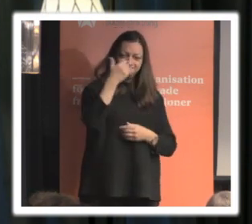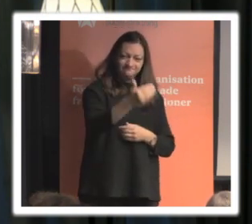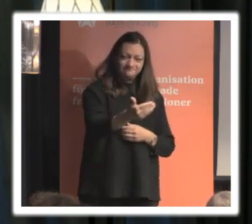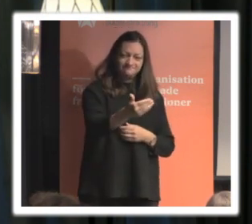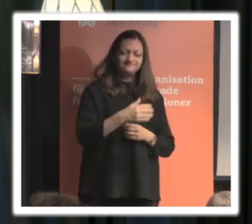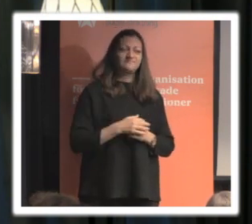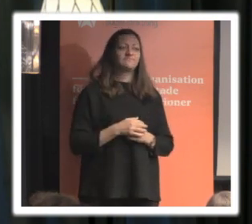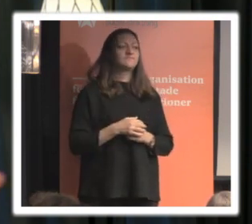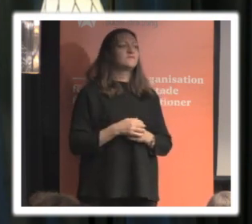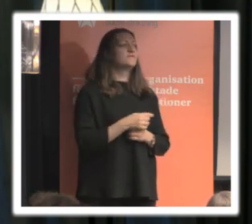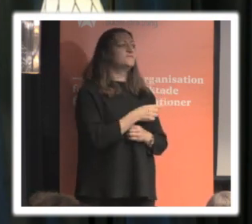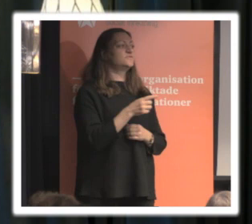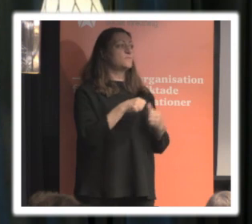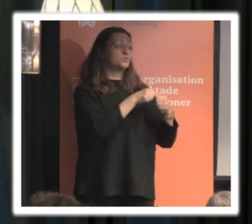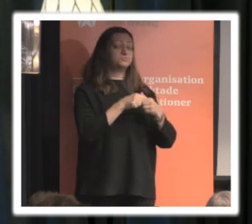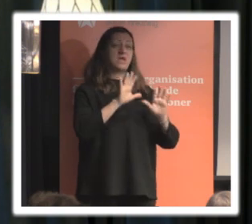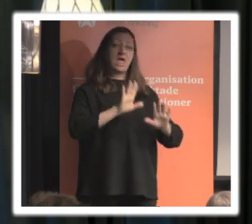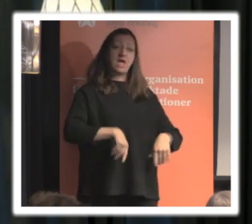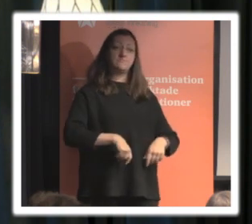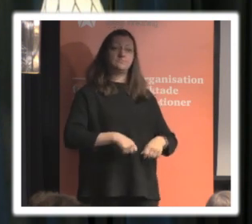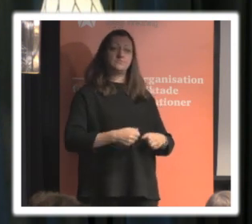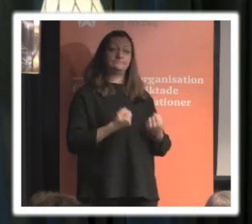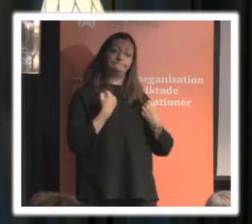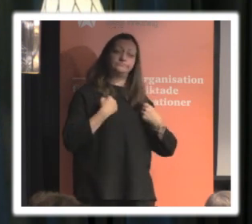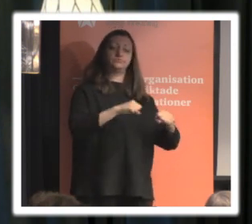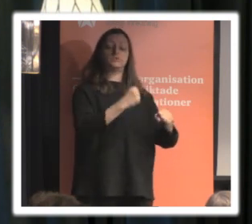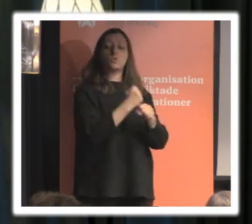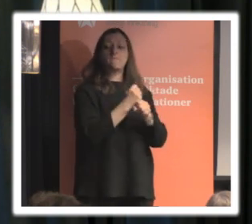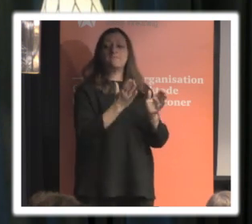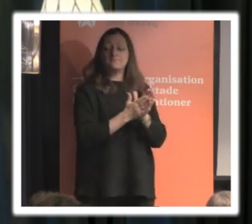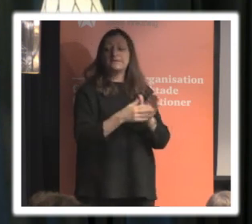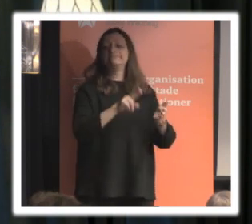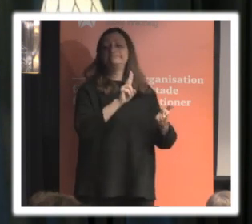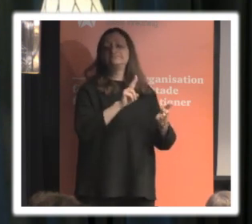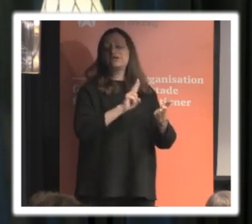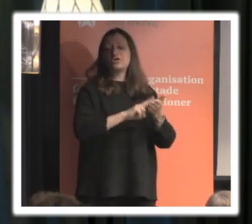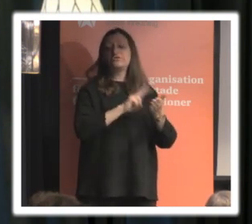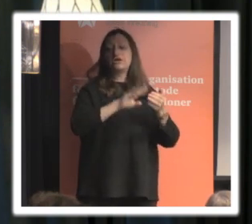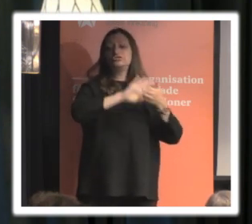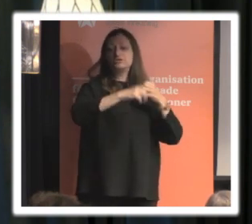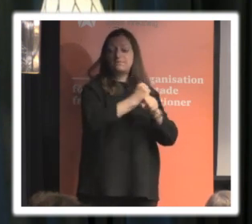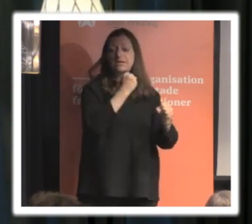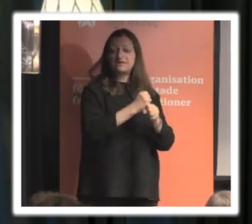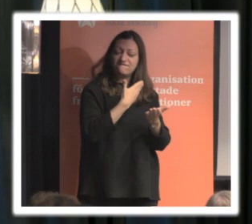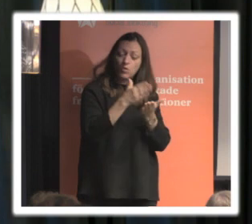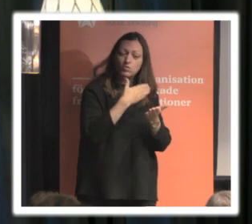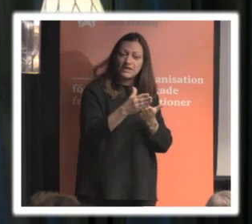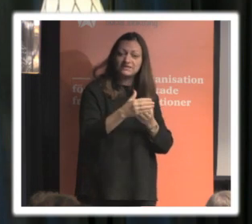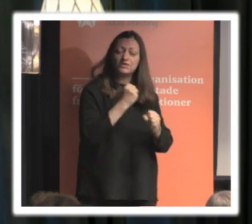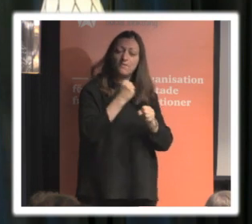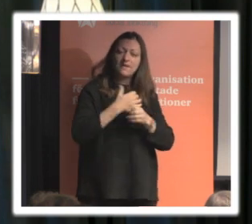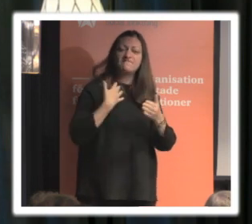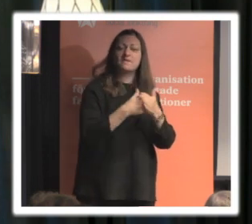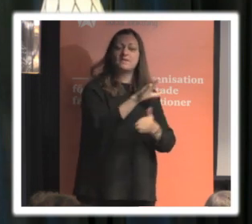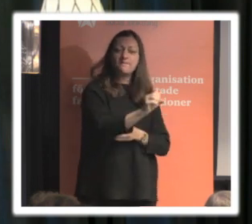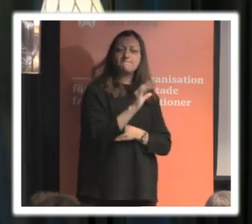att de organisationer som har kommit igång med dataskyddsarbetet fortsätter med det fram tills maj 2018 Det